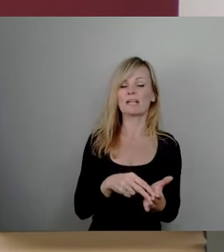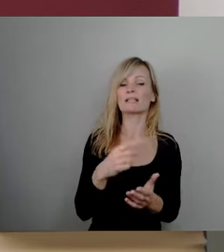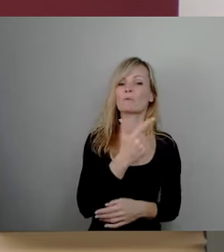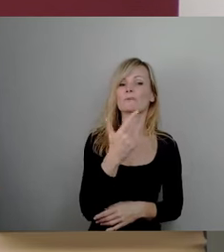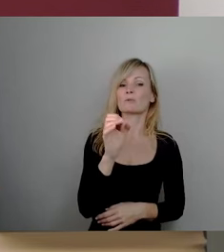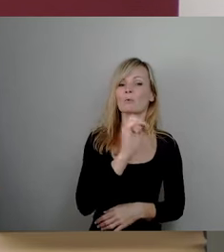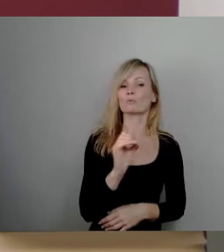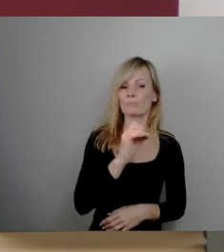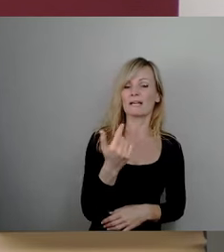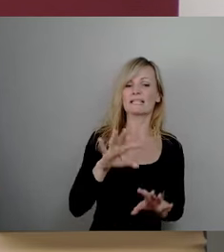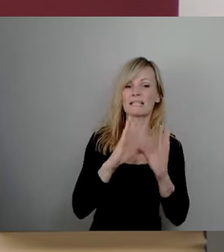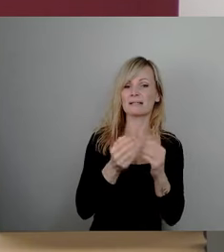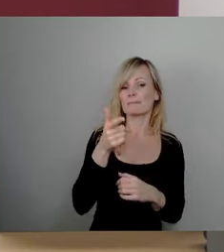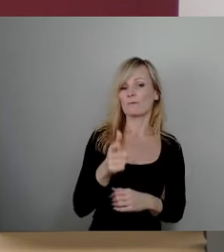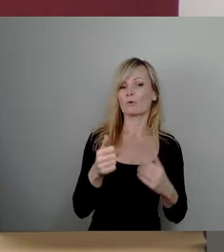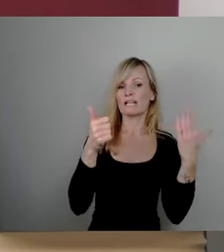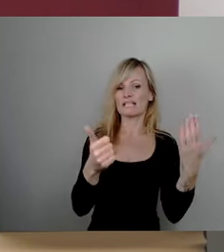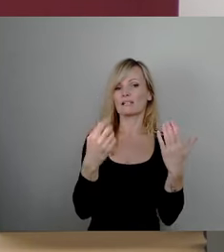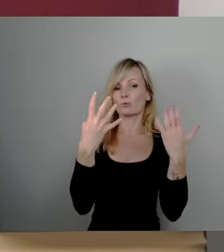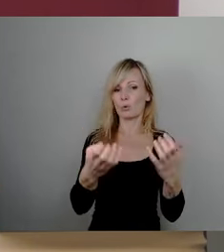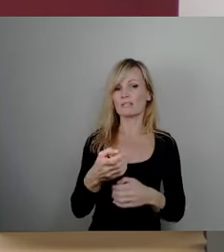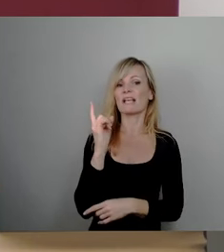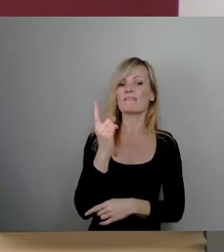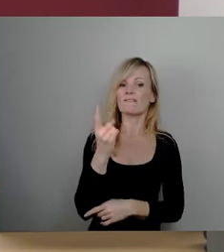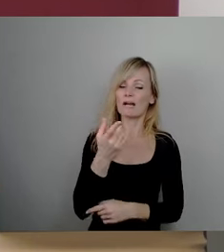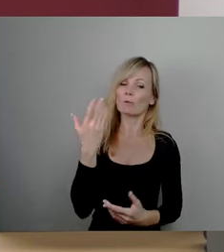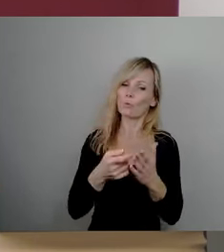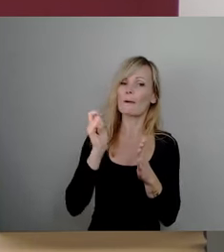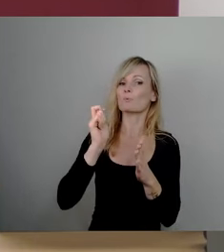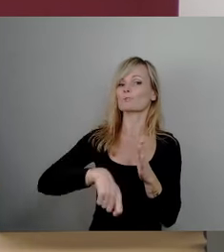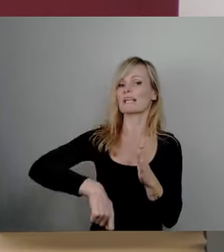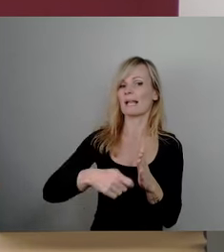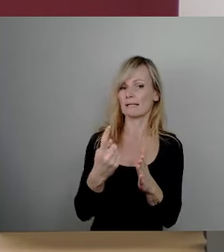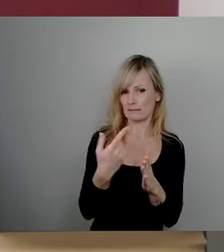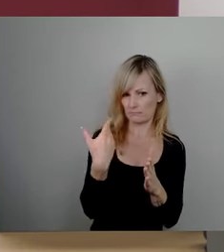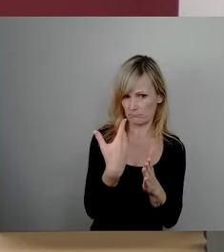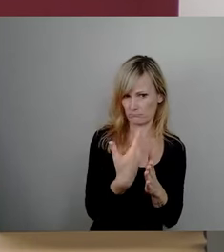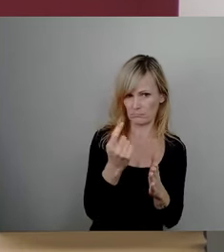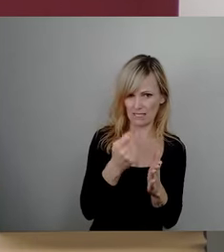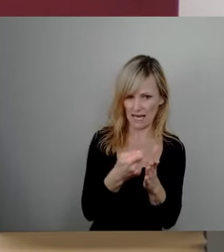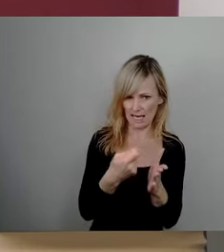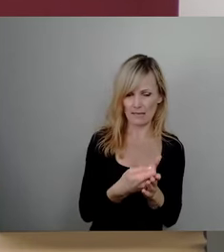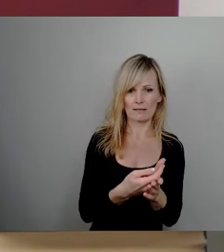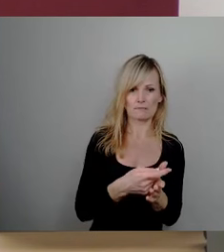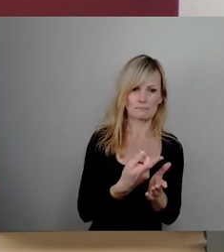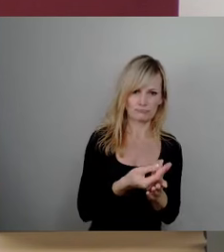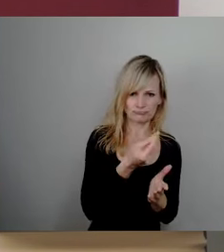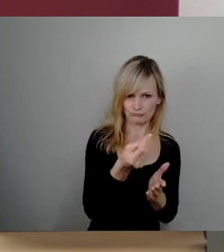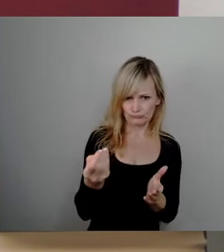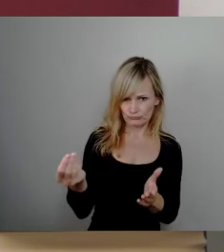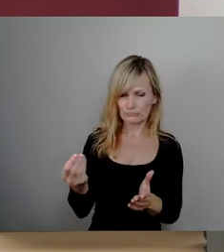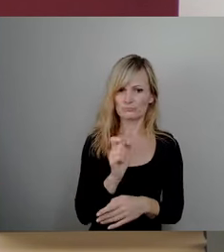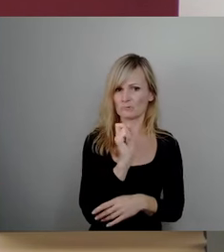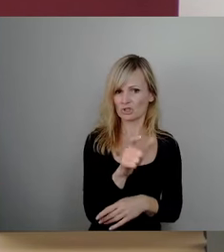296 verwahren oder Bußgeld aufgrund von Verstößen gegen die Grünanlagensatzung versendet.